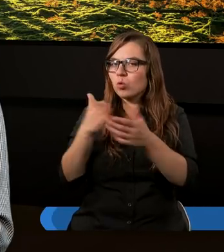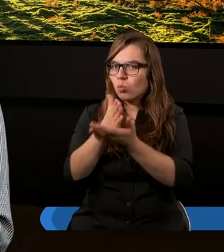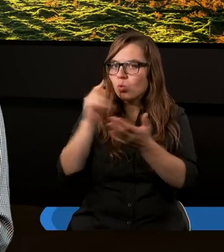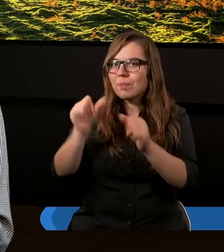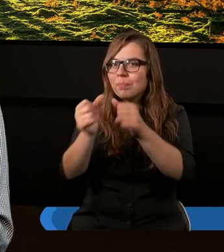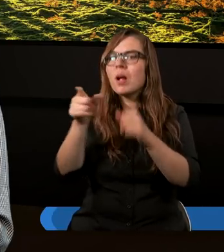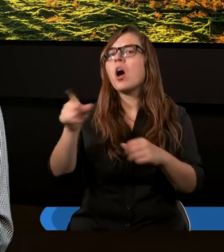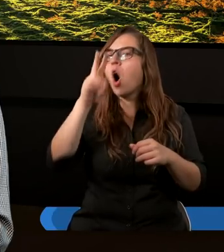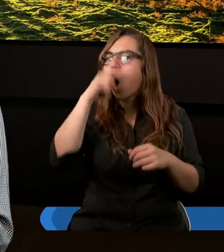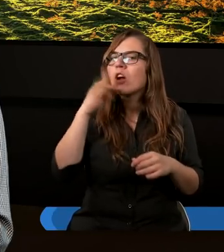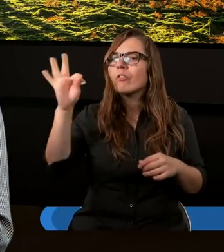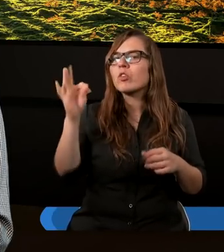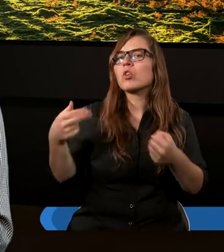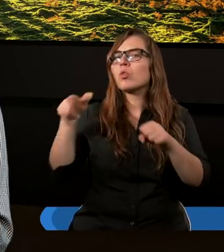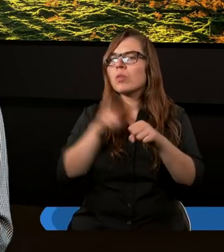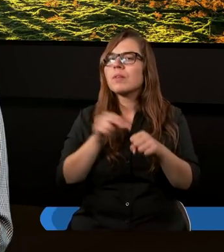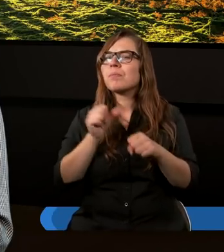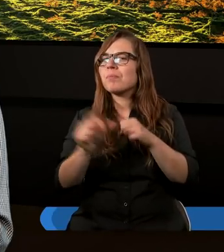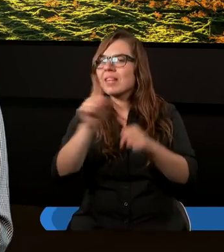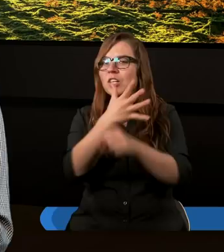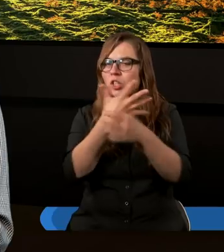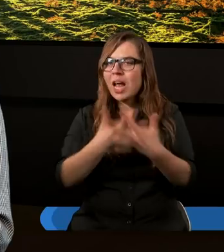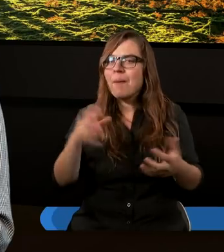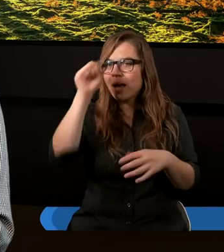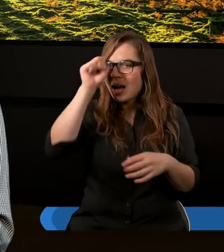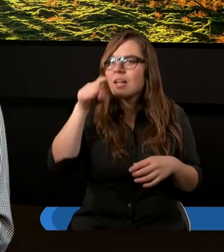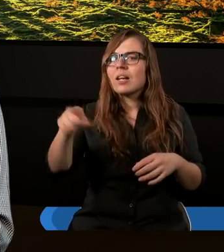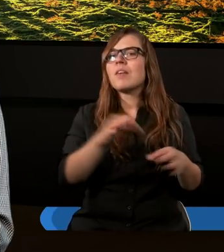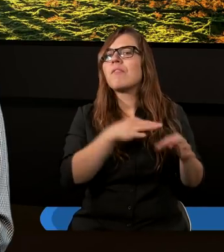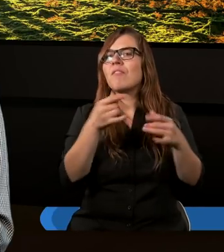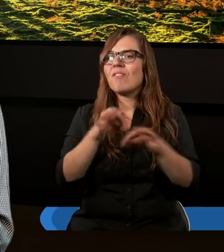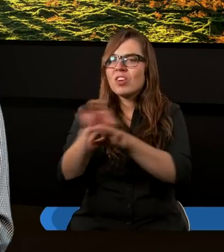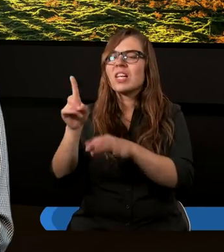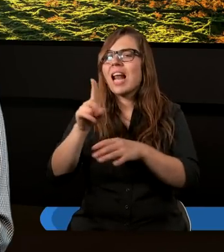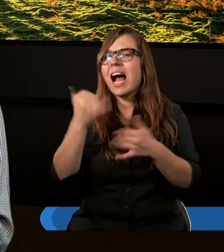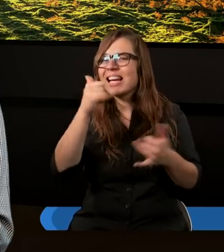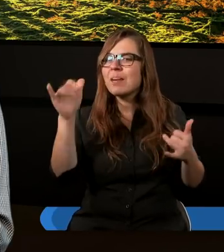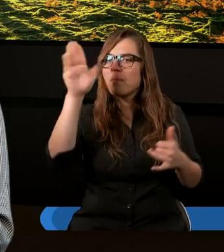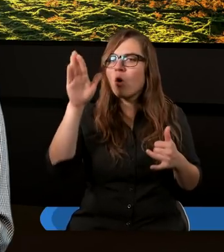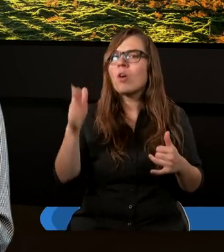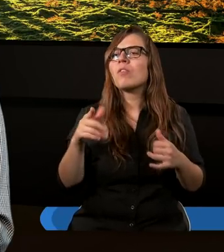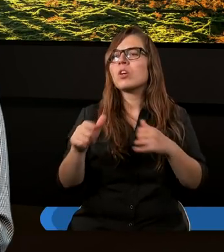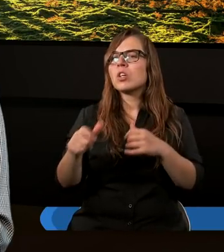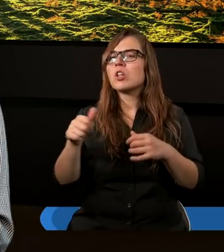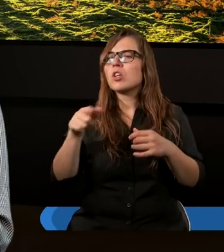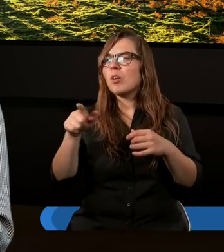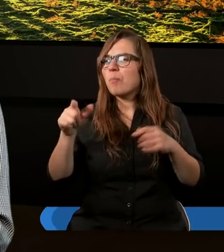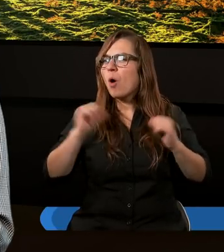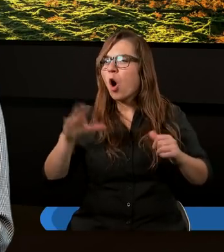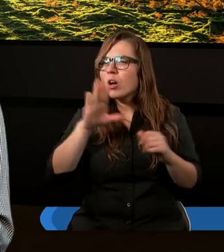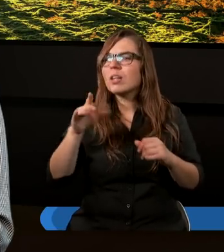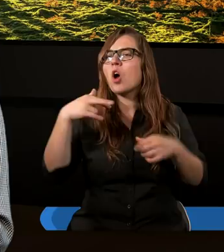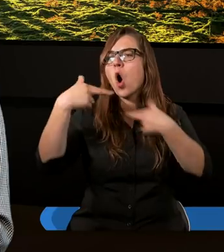Opuścili Pana, Boga, ojców swoich, który ich wywiódł z ziemi egipskiej i chodzili za innymi bogami spośród bogów ludów okolicznych